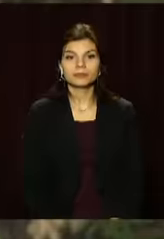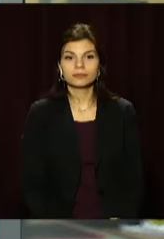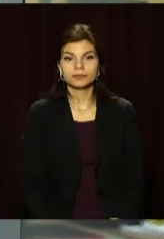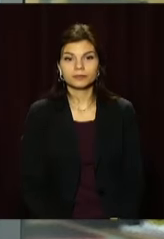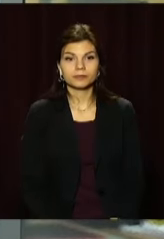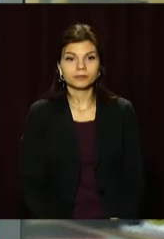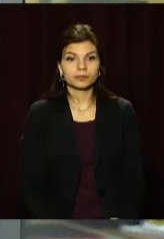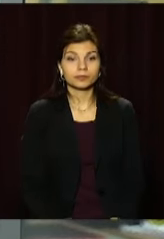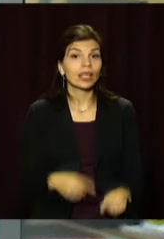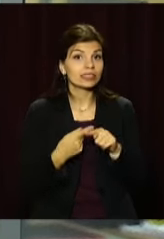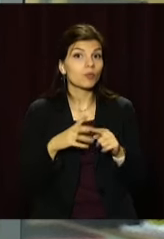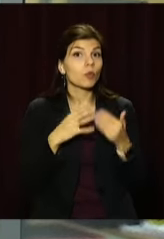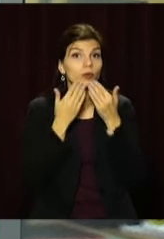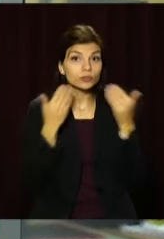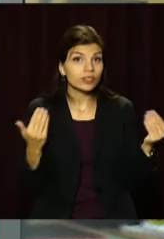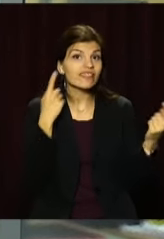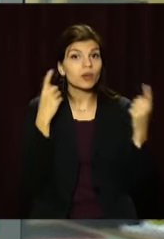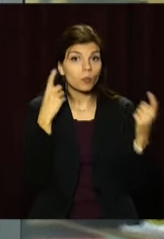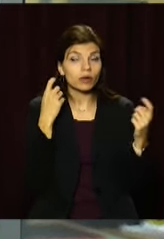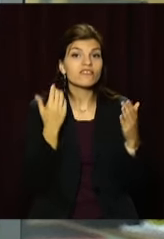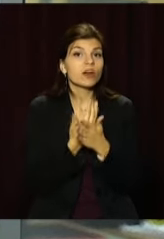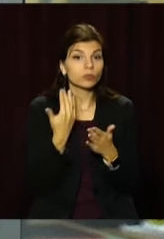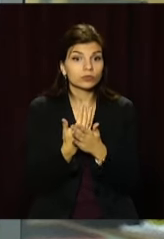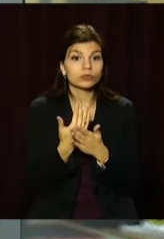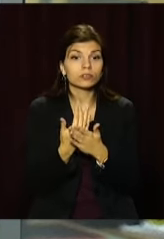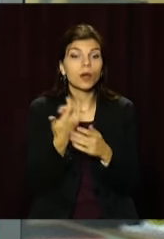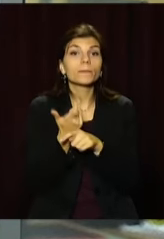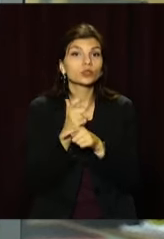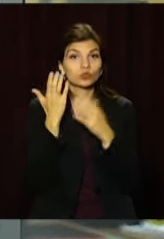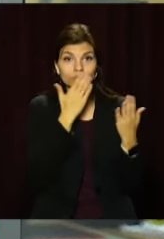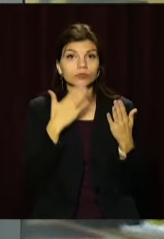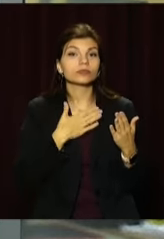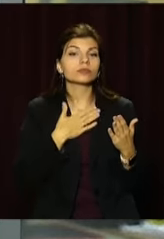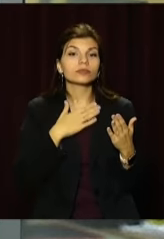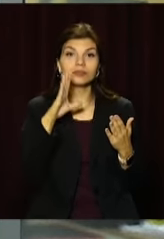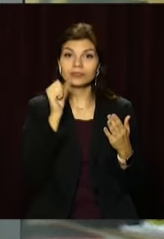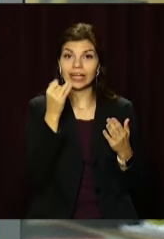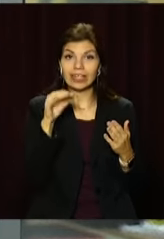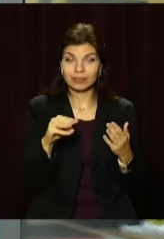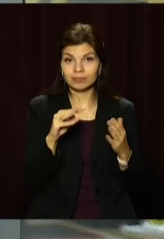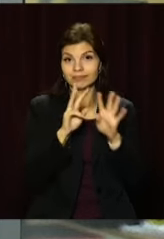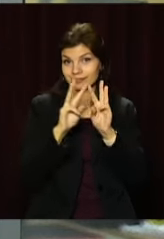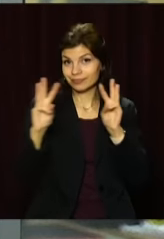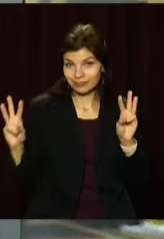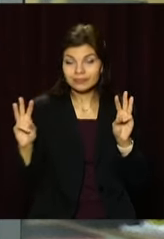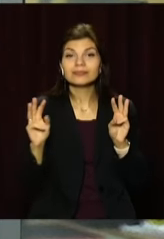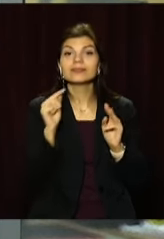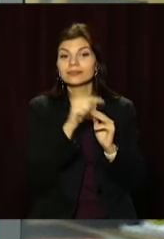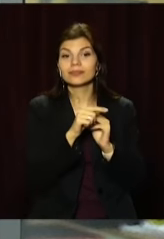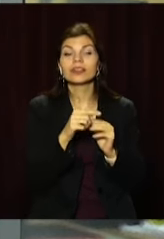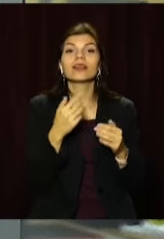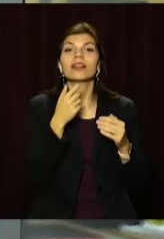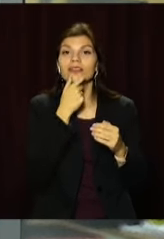Це була остання інформація випуску. Більше читайте на нашому сайті opentv.media.